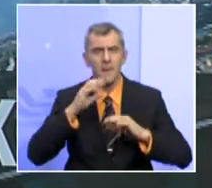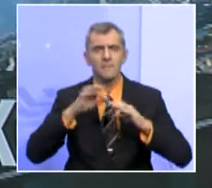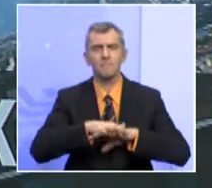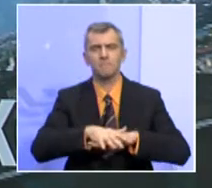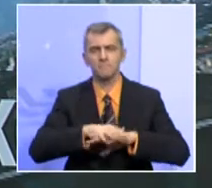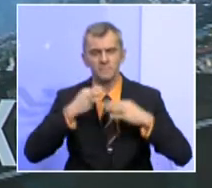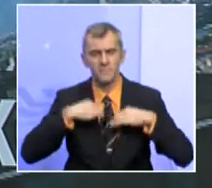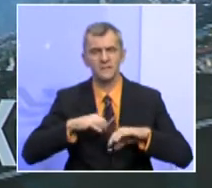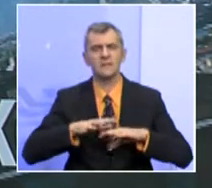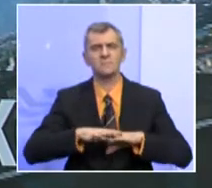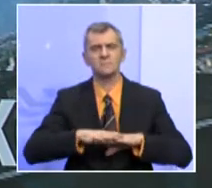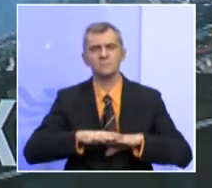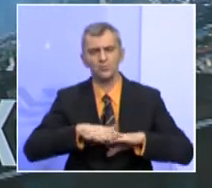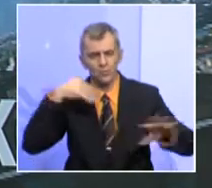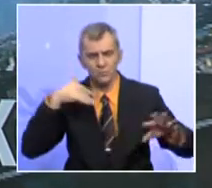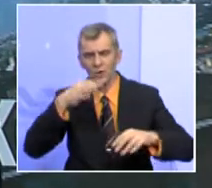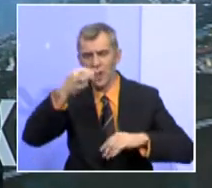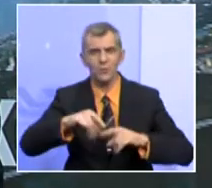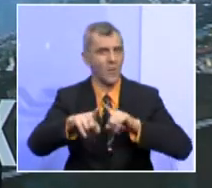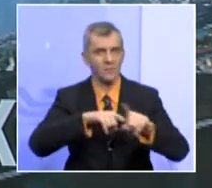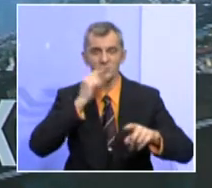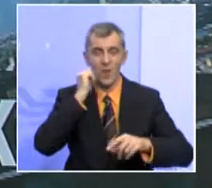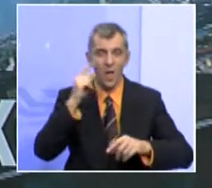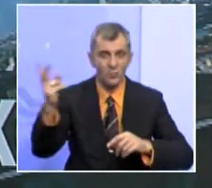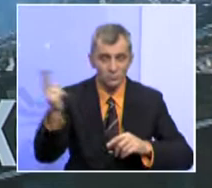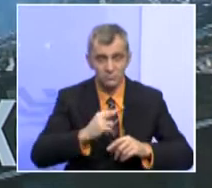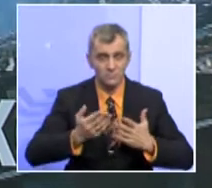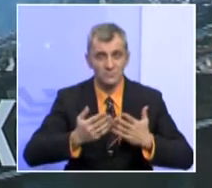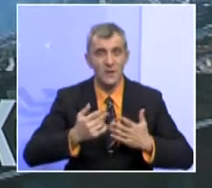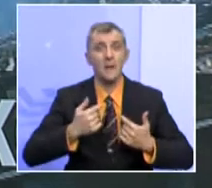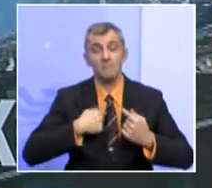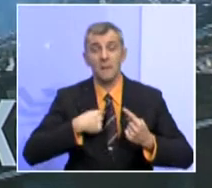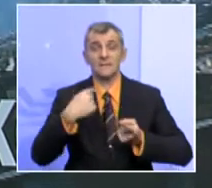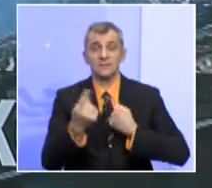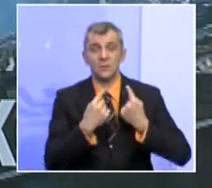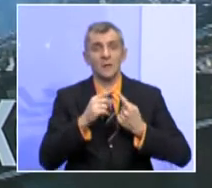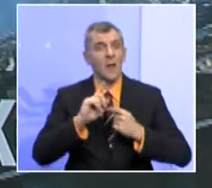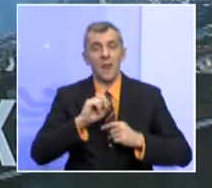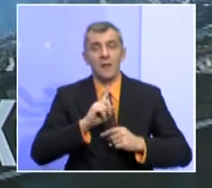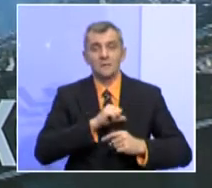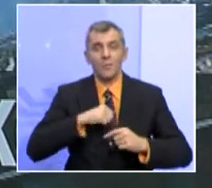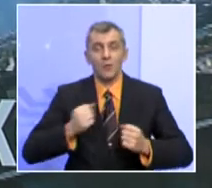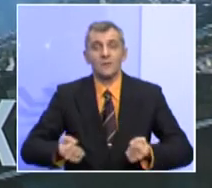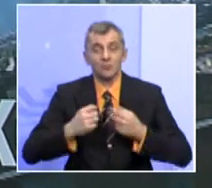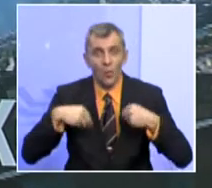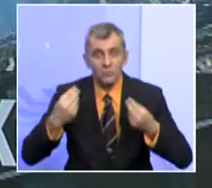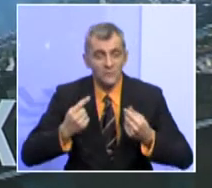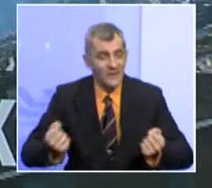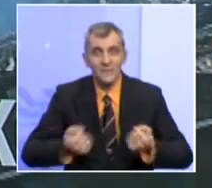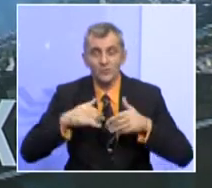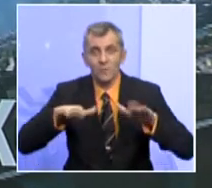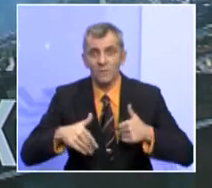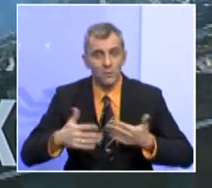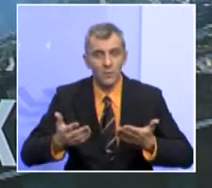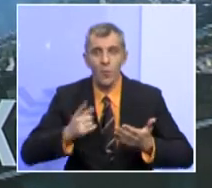Skupštine kantona iz istog naroda, pa onda imamo situaciju koja je meni ne samo teško objašnjiva i teško prihvatljiva,